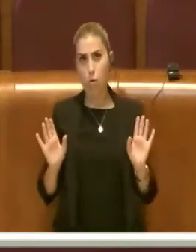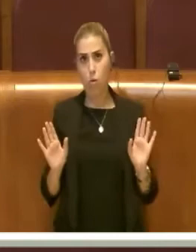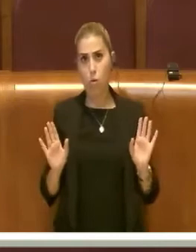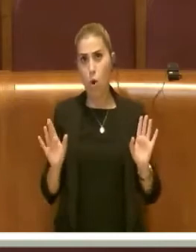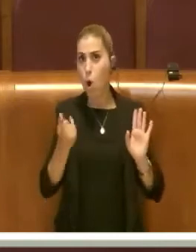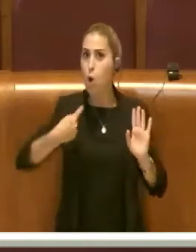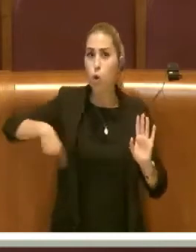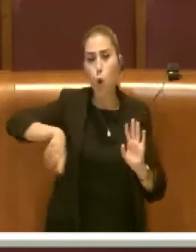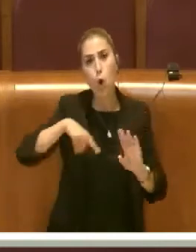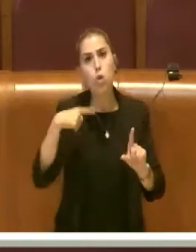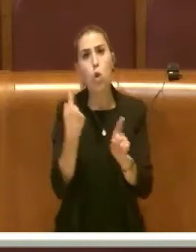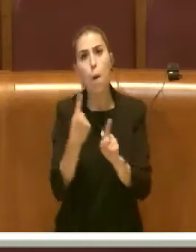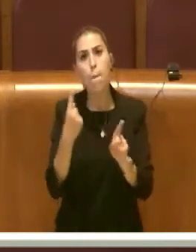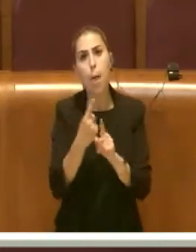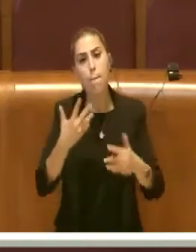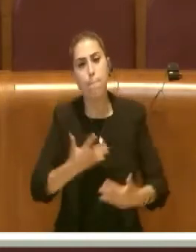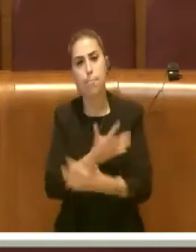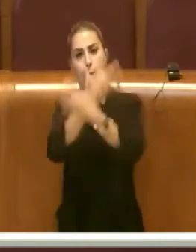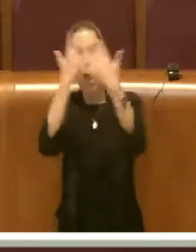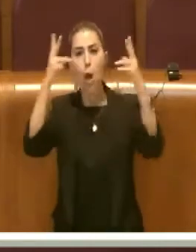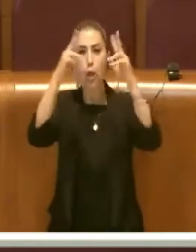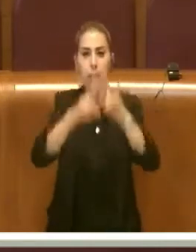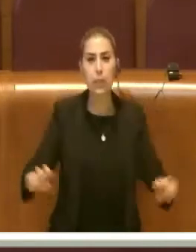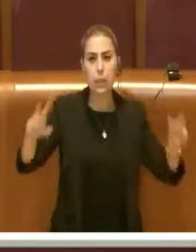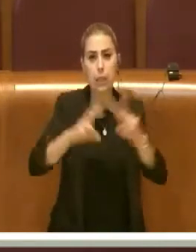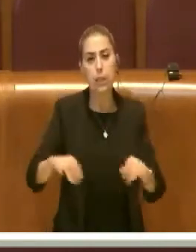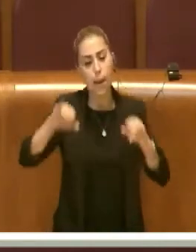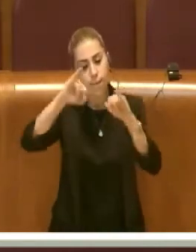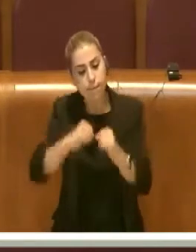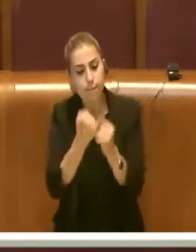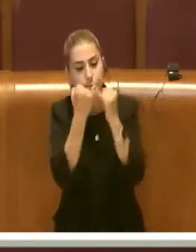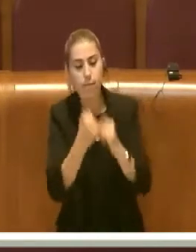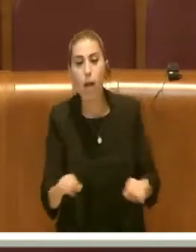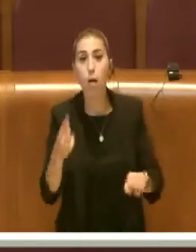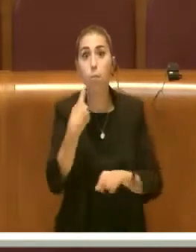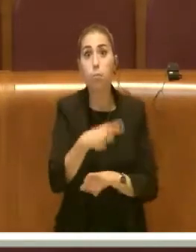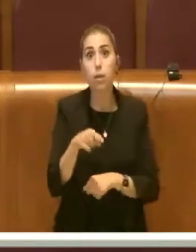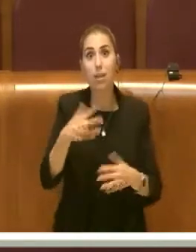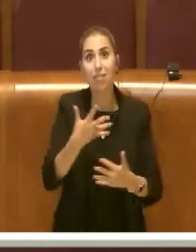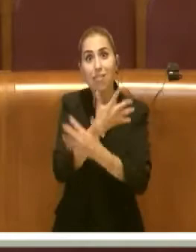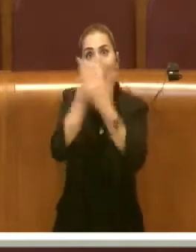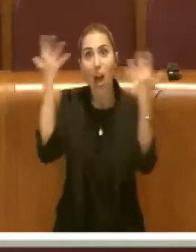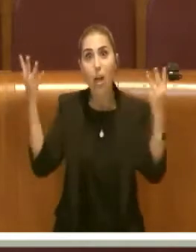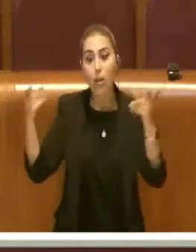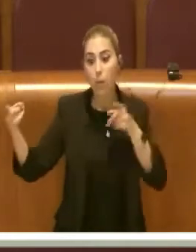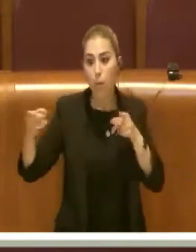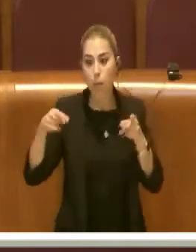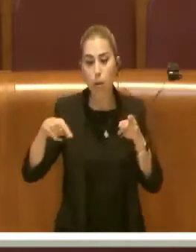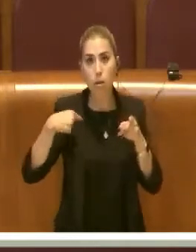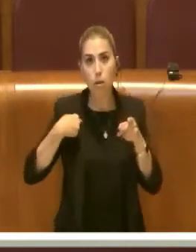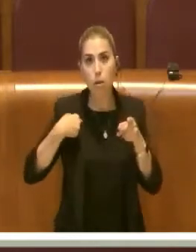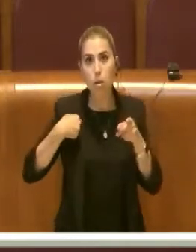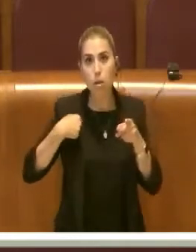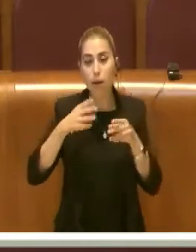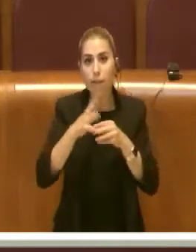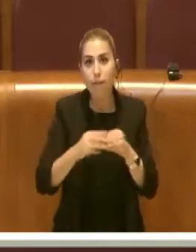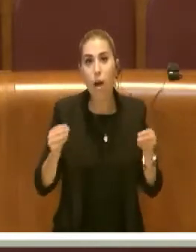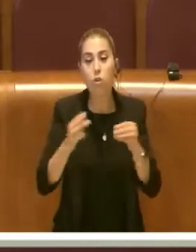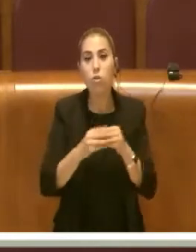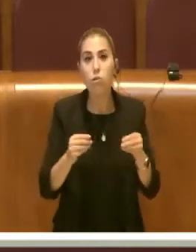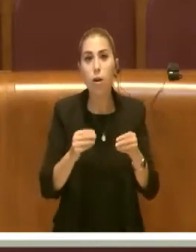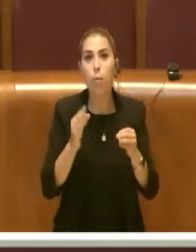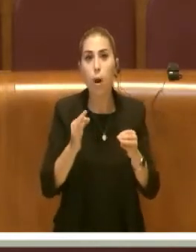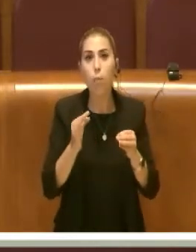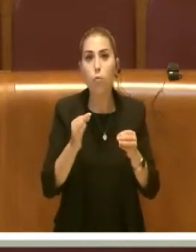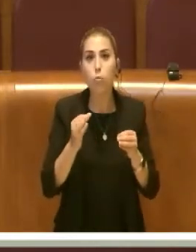noi vogliamo fare chiarezza. E in un primo momento questa chiarezza la si stava facendo su una